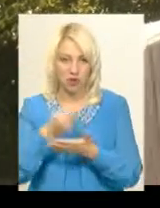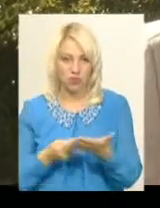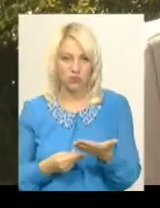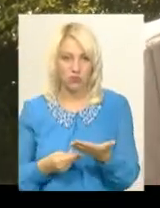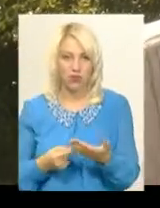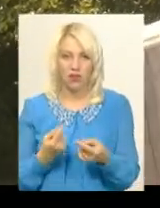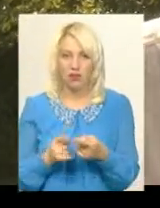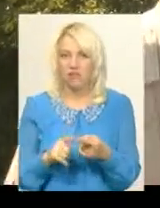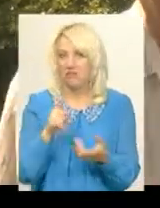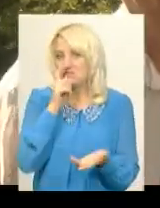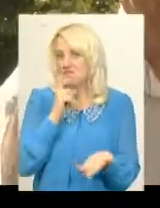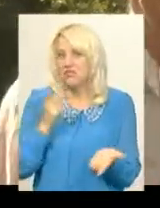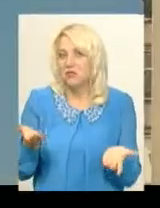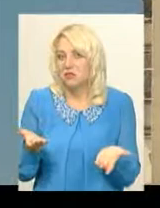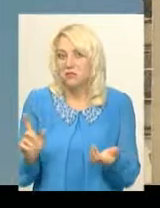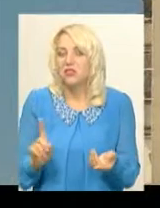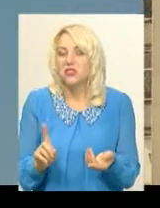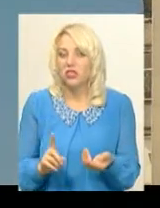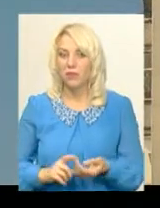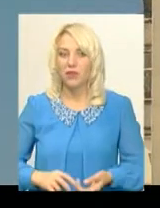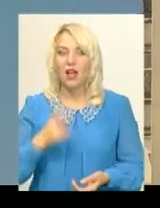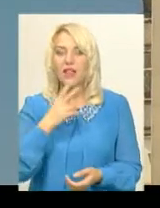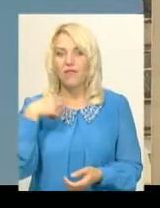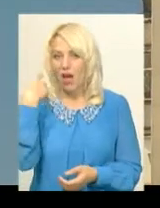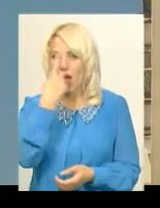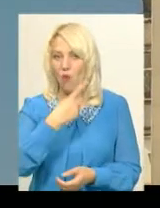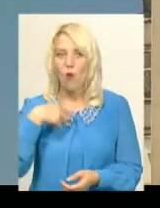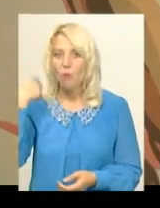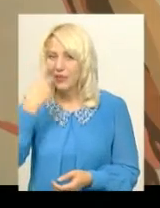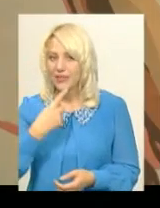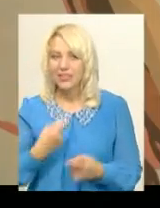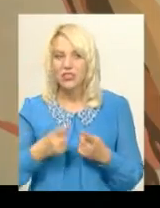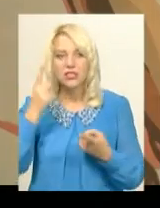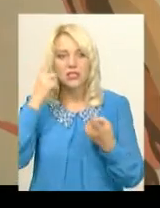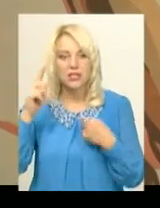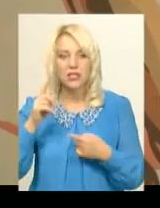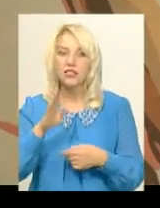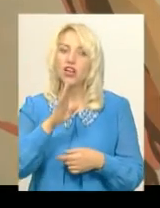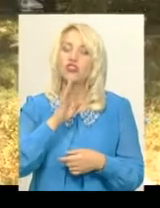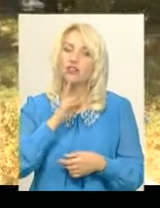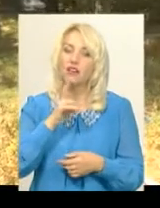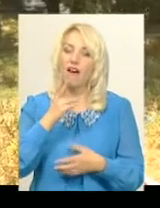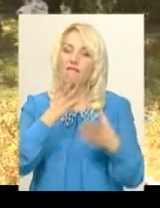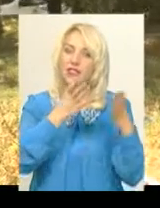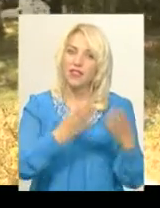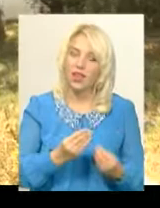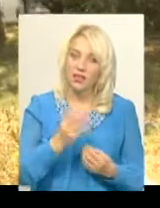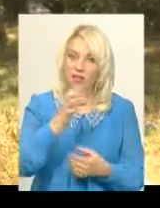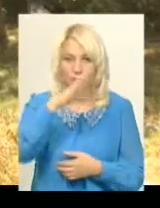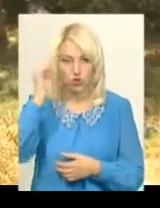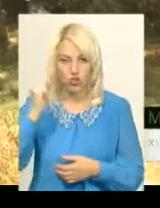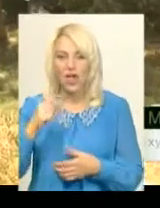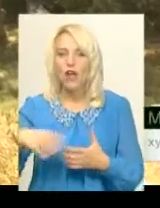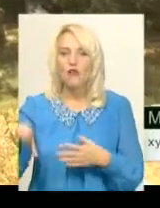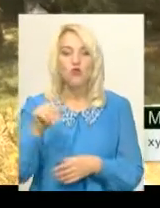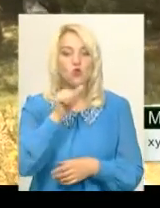А це не зрозуміло поки що. Два обличчя за задумом живописців. Це жінка в день і вночі. Ми зараз не хочемо розкривати